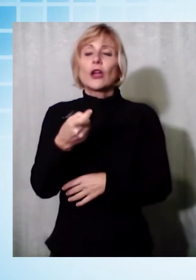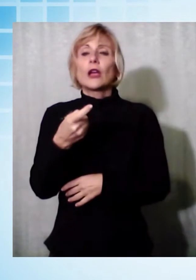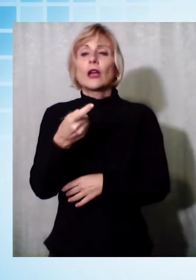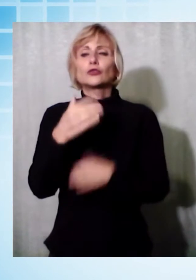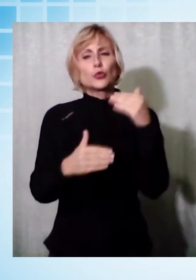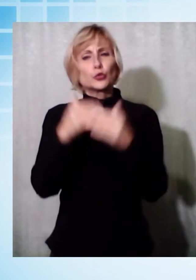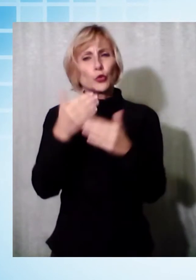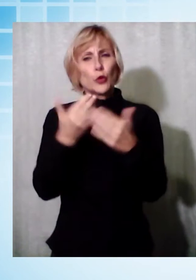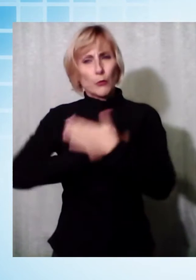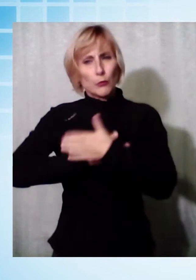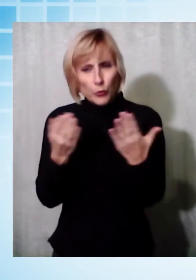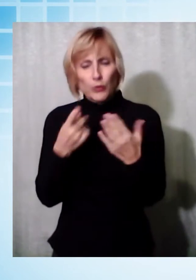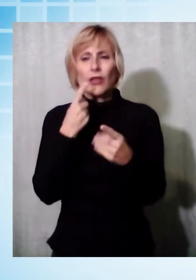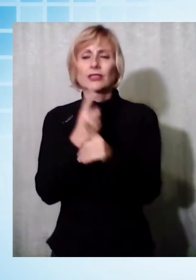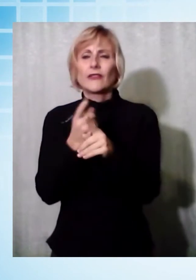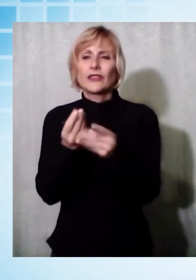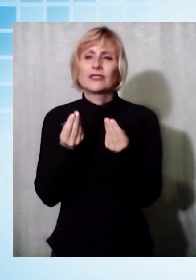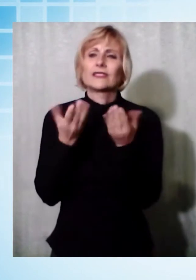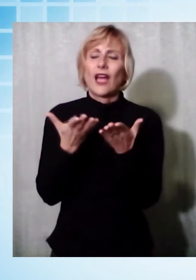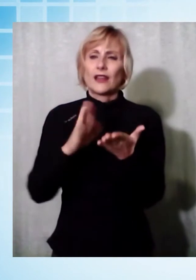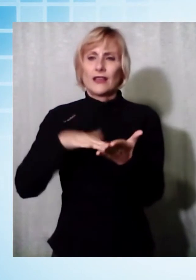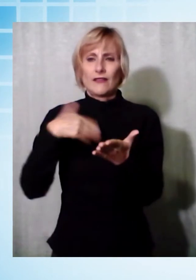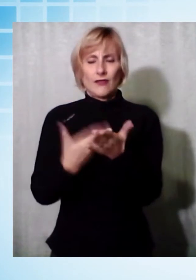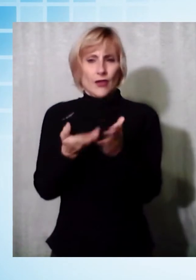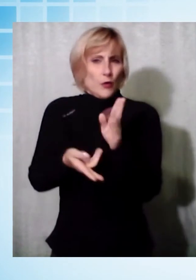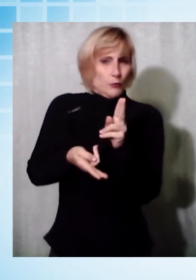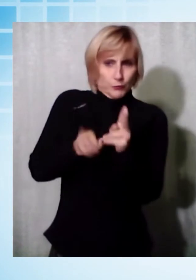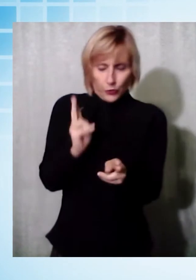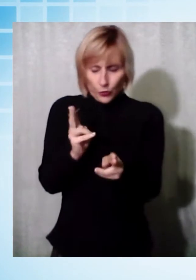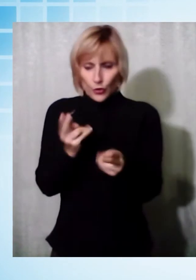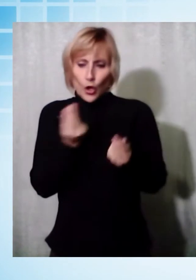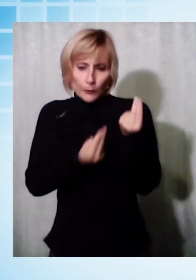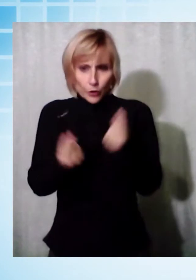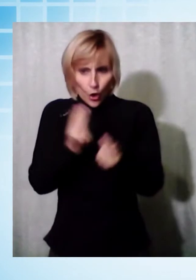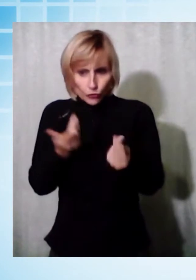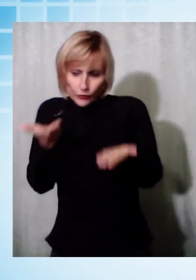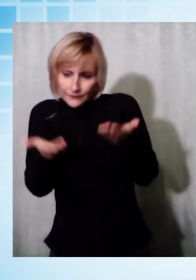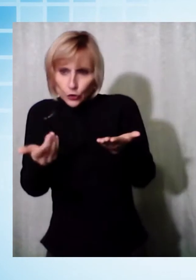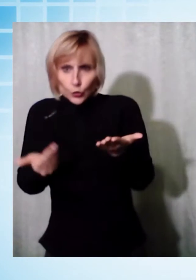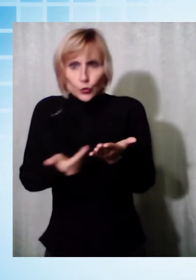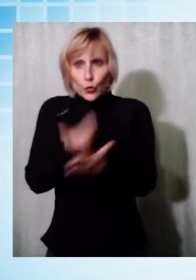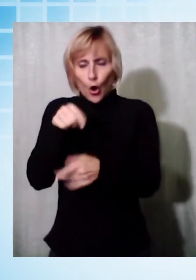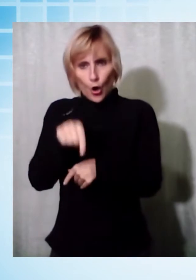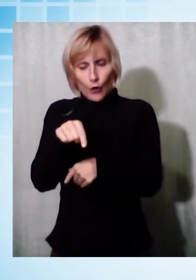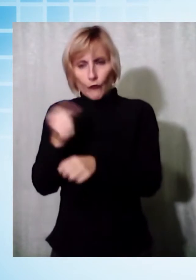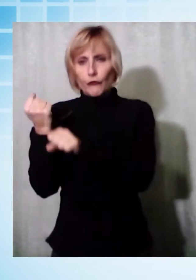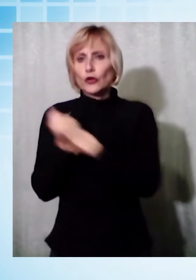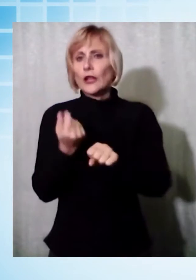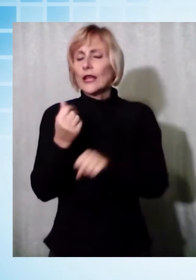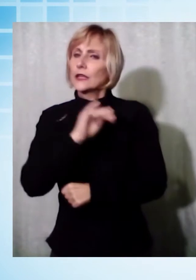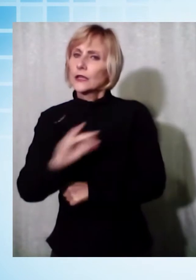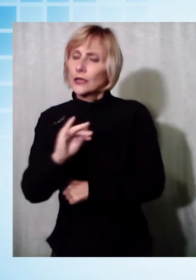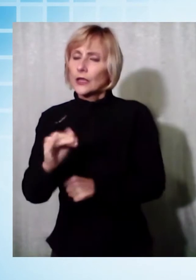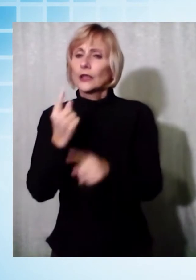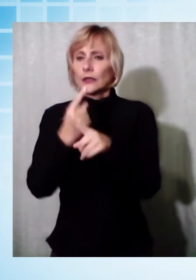migliori per la città rispetto al progetto che è stato presentato. La Fondazione Cassa dice ancora Mallegni, pensi